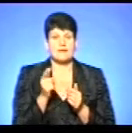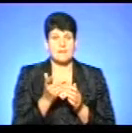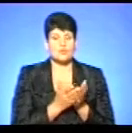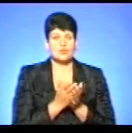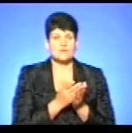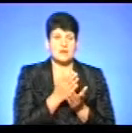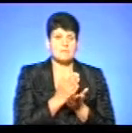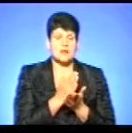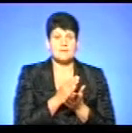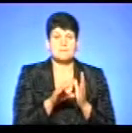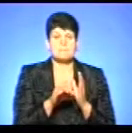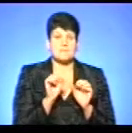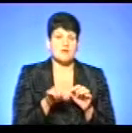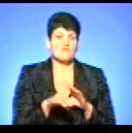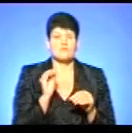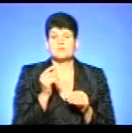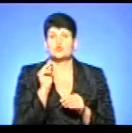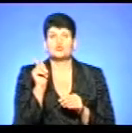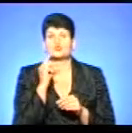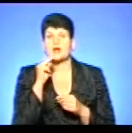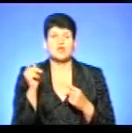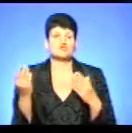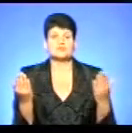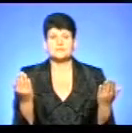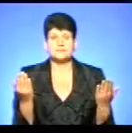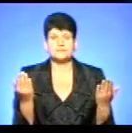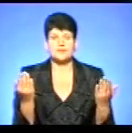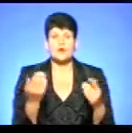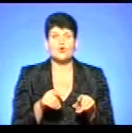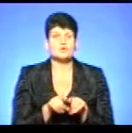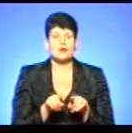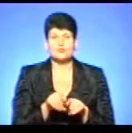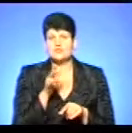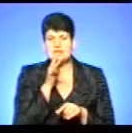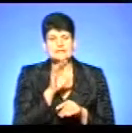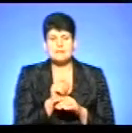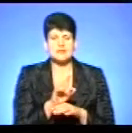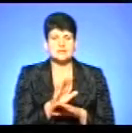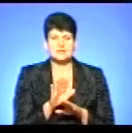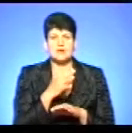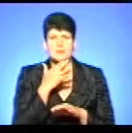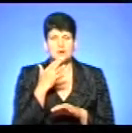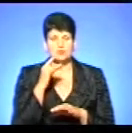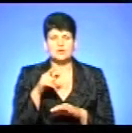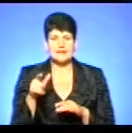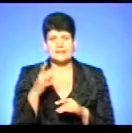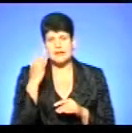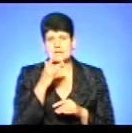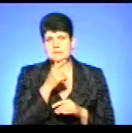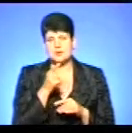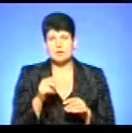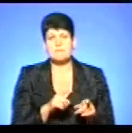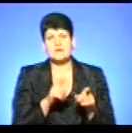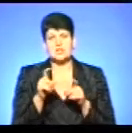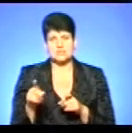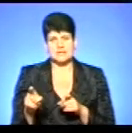людина має право вибрати, що краще – або субсидії, або пільгу. Одночасно це не призначається, але багато людей на літній період прийшли на пільгу. Там